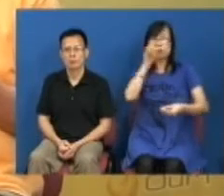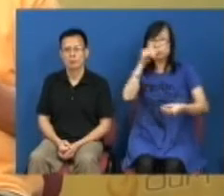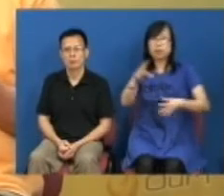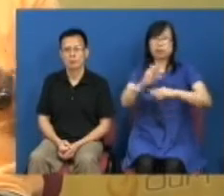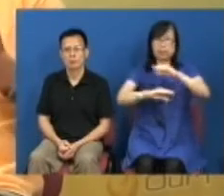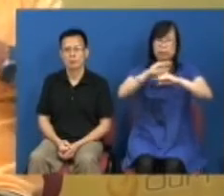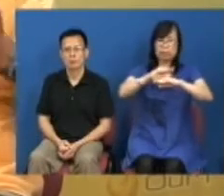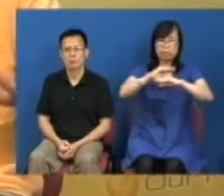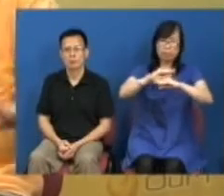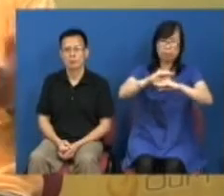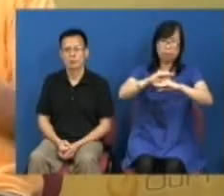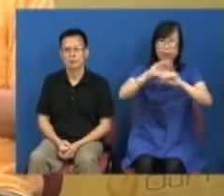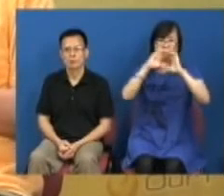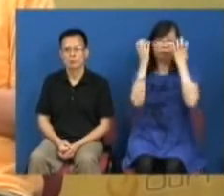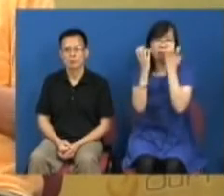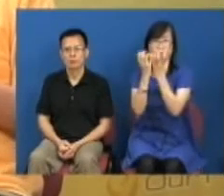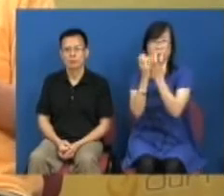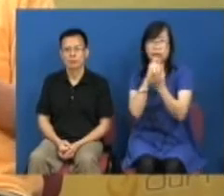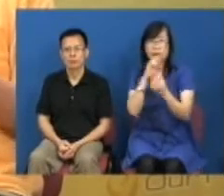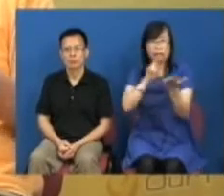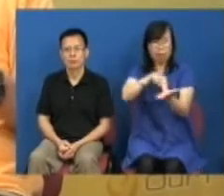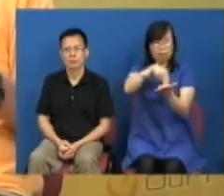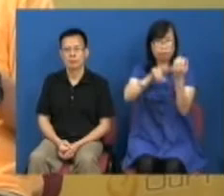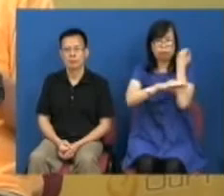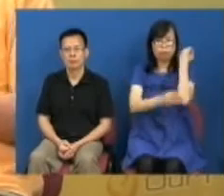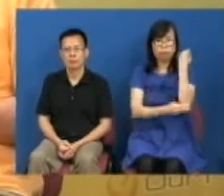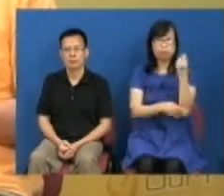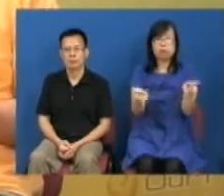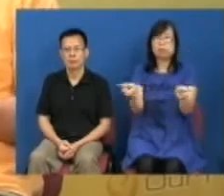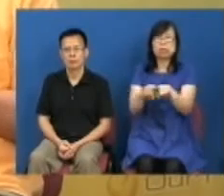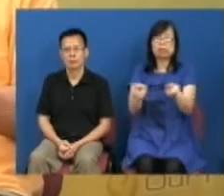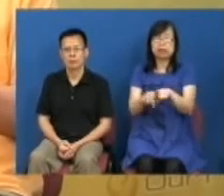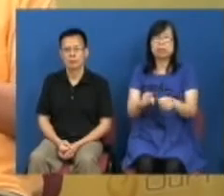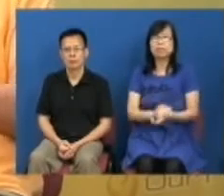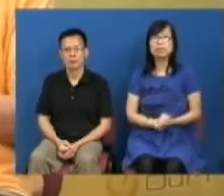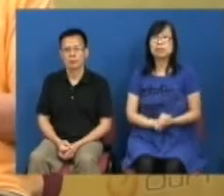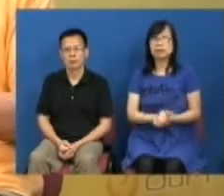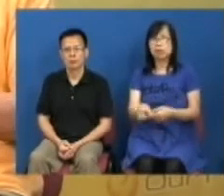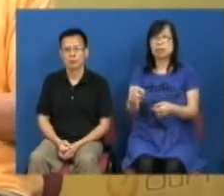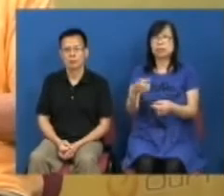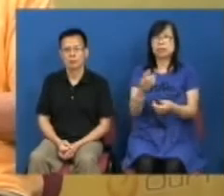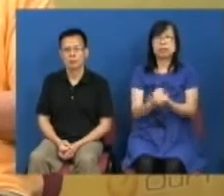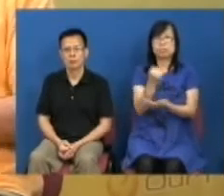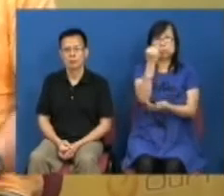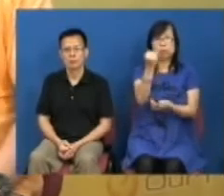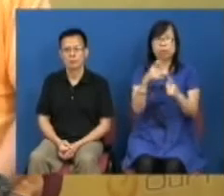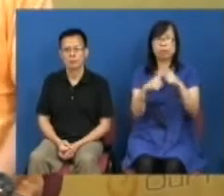立法会里面好像有立法会员说是同流合污强行通过其实就真的好像烂仔那样权在我们